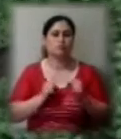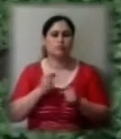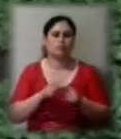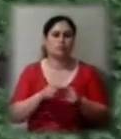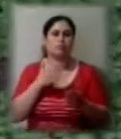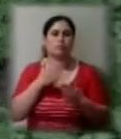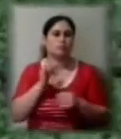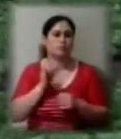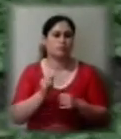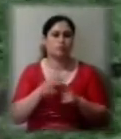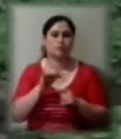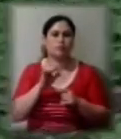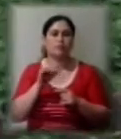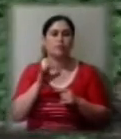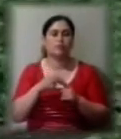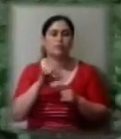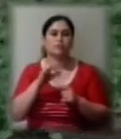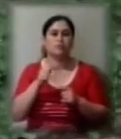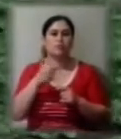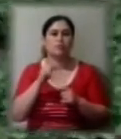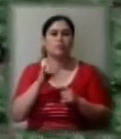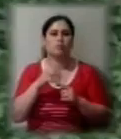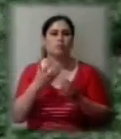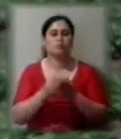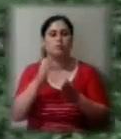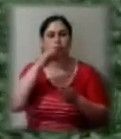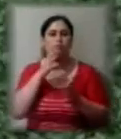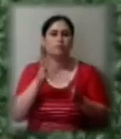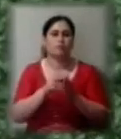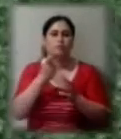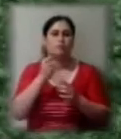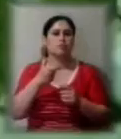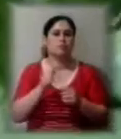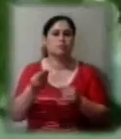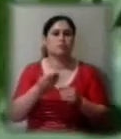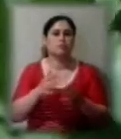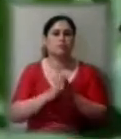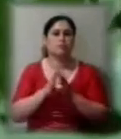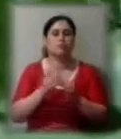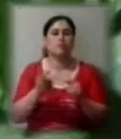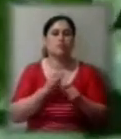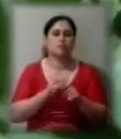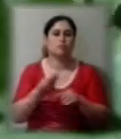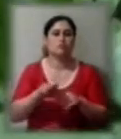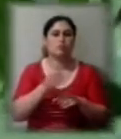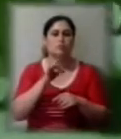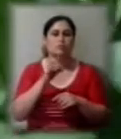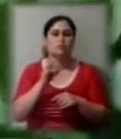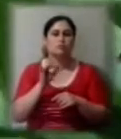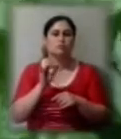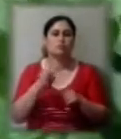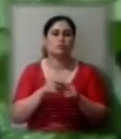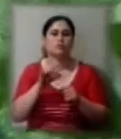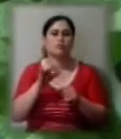Коваленко за освітує агрономи. Разом з батьком на ста гектарах землі вони вирощують картоплю, пшеницю та соняшник. Добрива використовують як